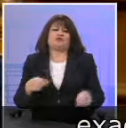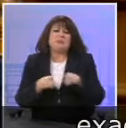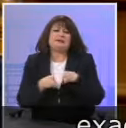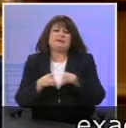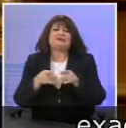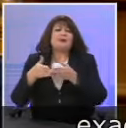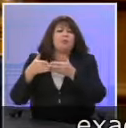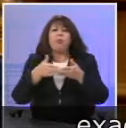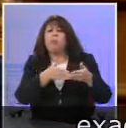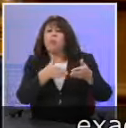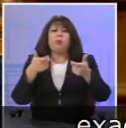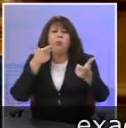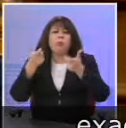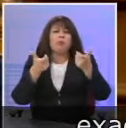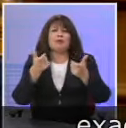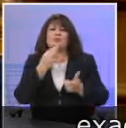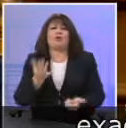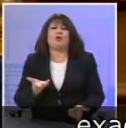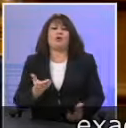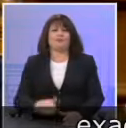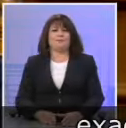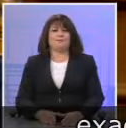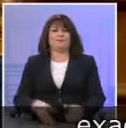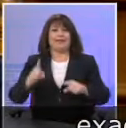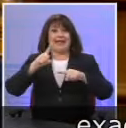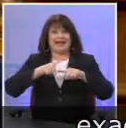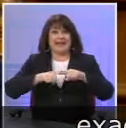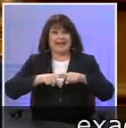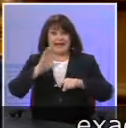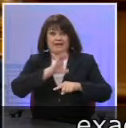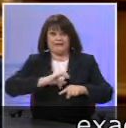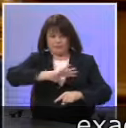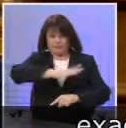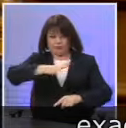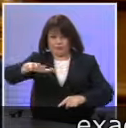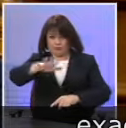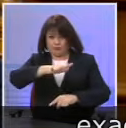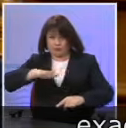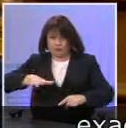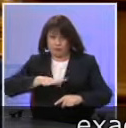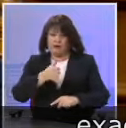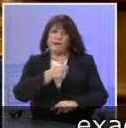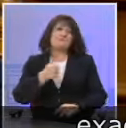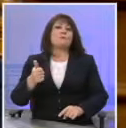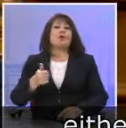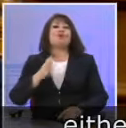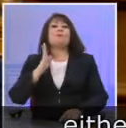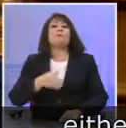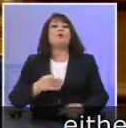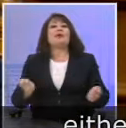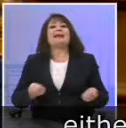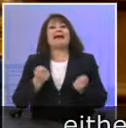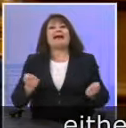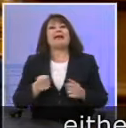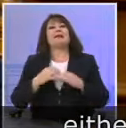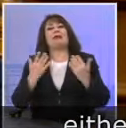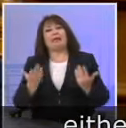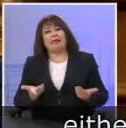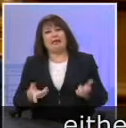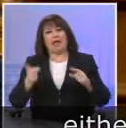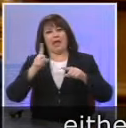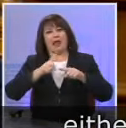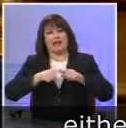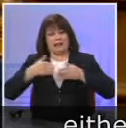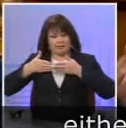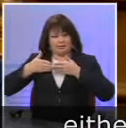Ακριβώς διότι όλοι γνωρίζουν ότι στα ελληνικά, δηλαδή στα ευρωπαϊκά χωρικά είδατα, το μόνο που μπορεί να κάνουν είτε οι δυνάμεις της ελληνικής